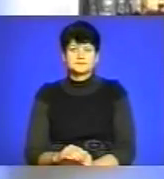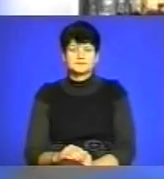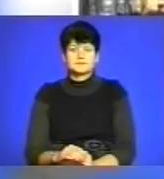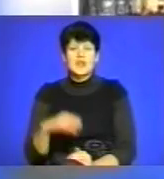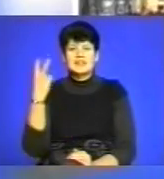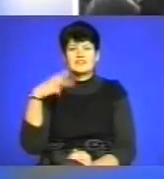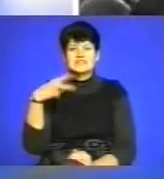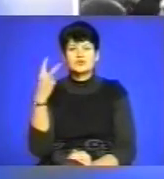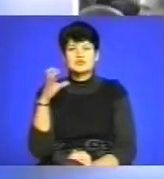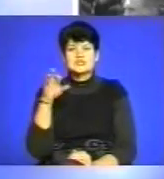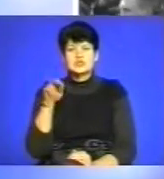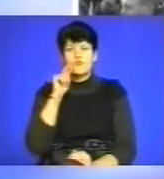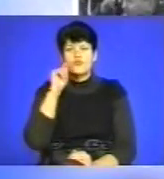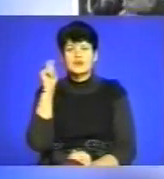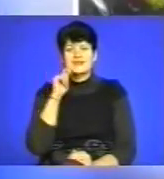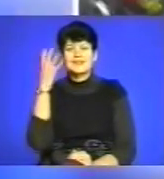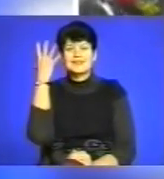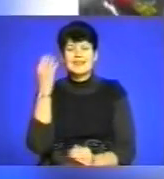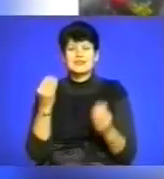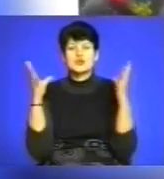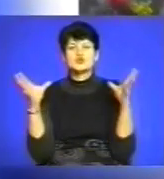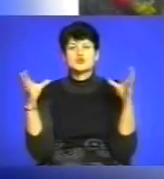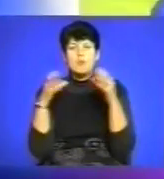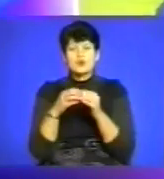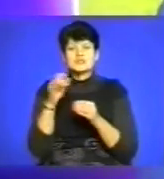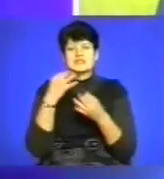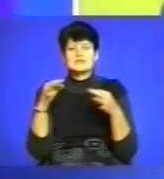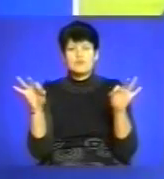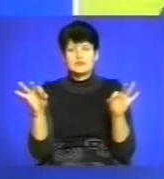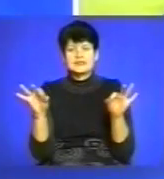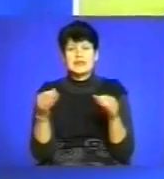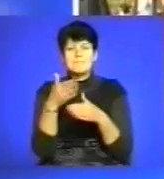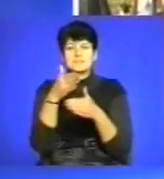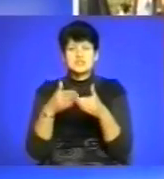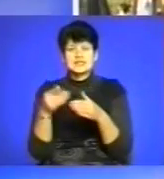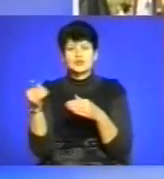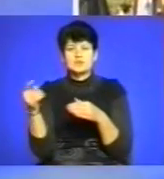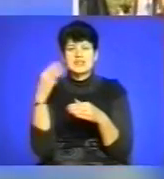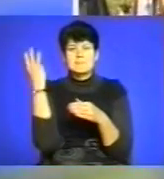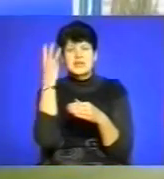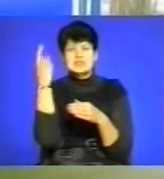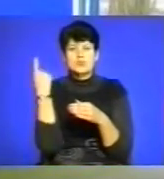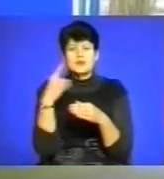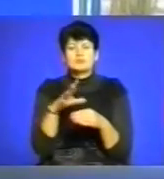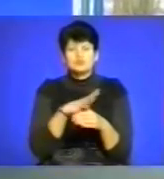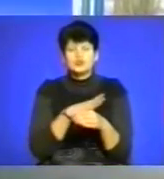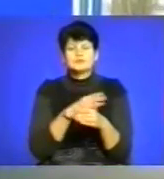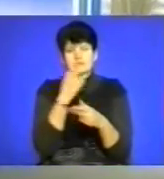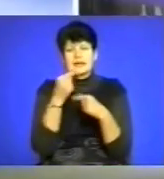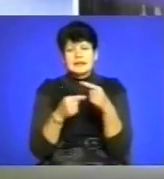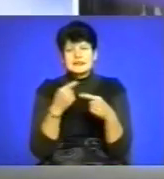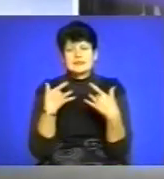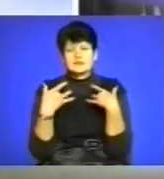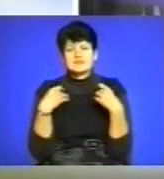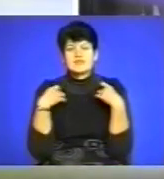22 січня в Україні, День Соборності та Свободи. На межі Тернопільської та Хмельницької областей відбулося традиційне театралізоване